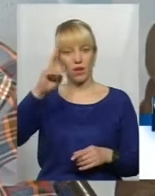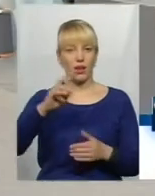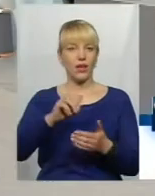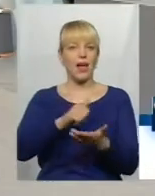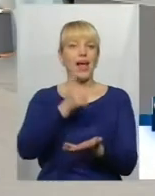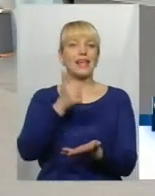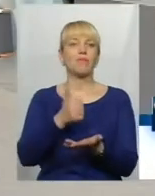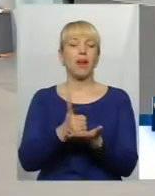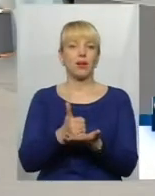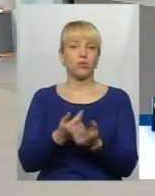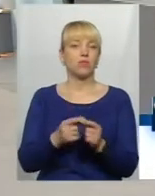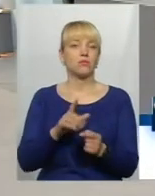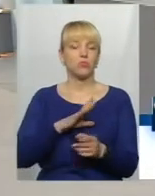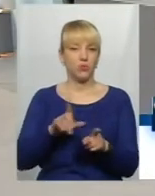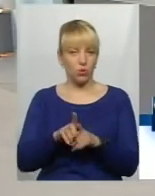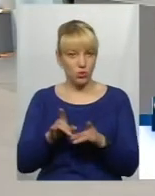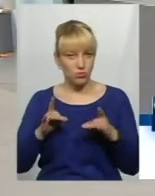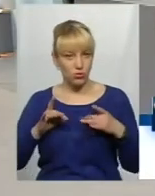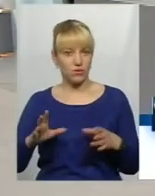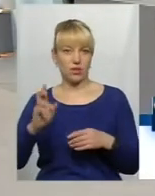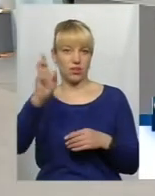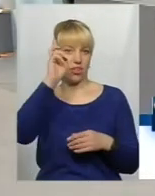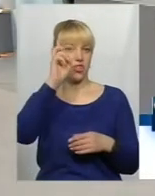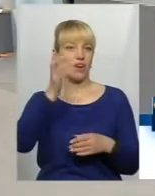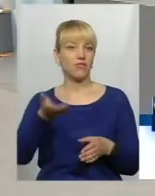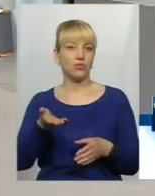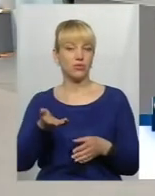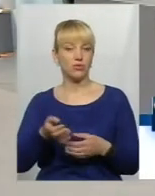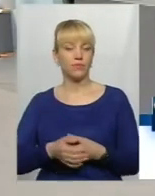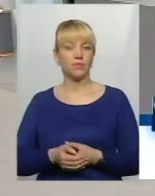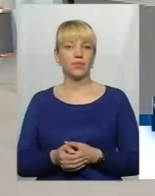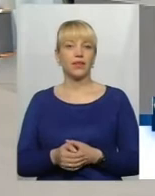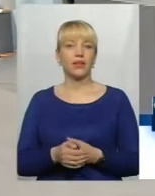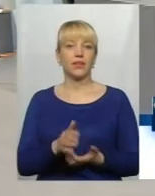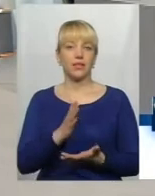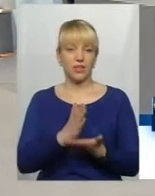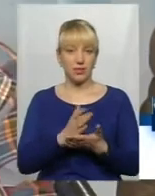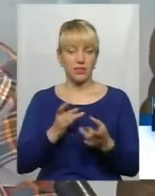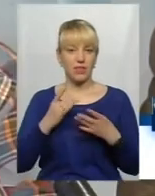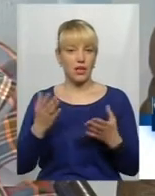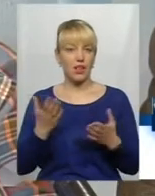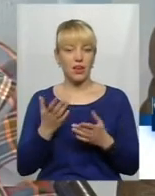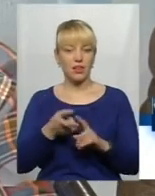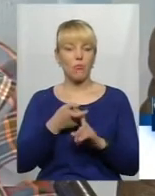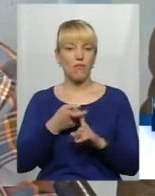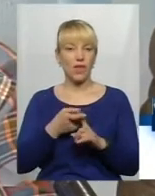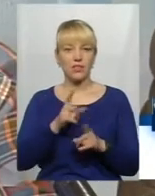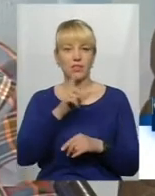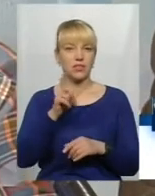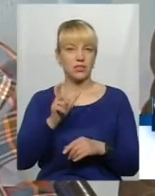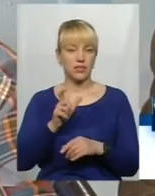також було державне свято, і це також було пов'язане з державністю. Далі є свята, які пов'язані з